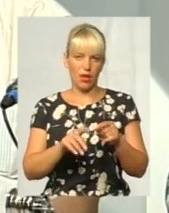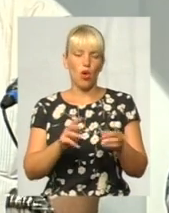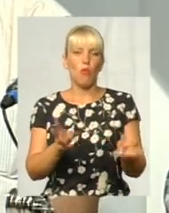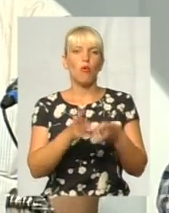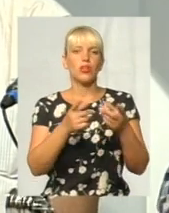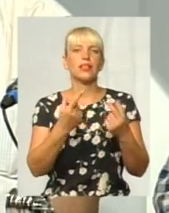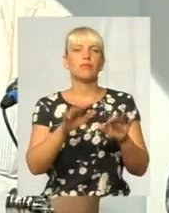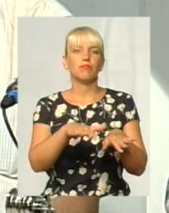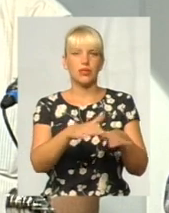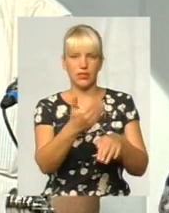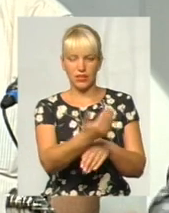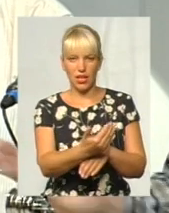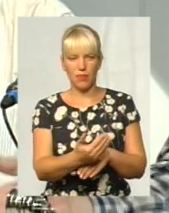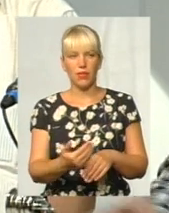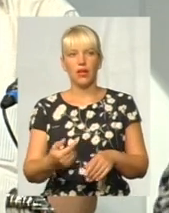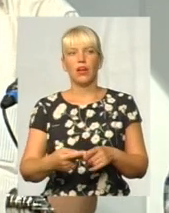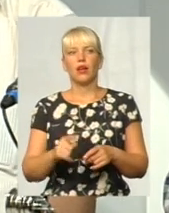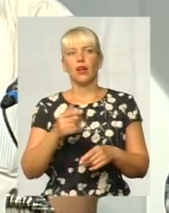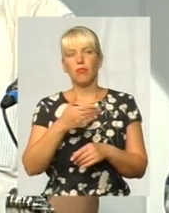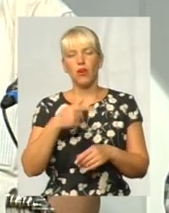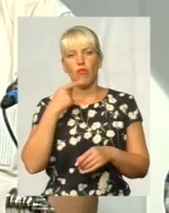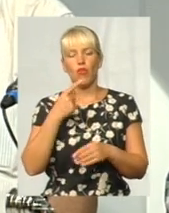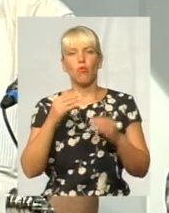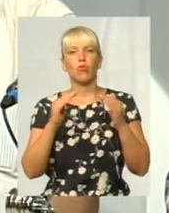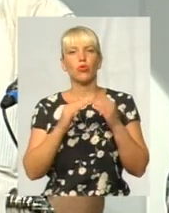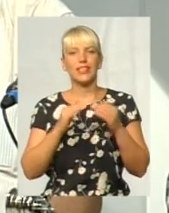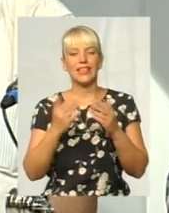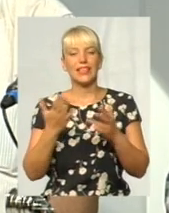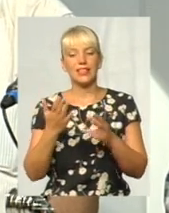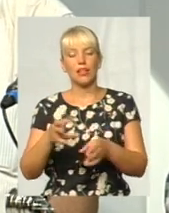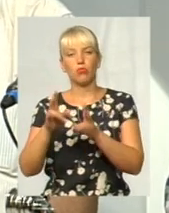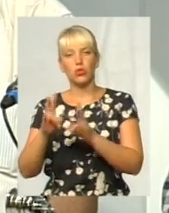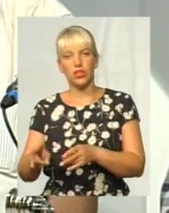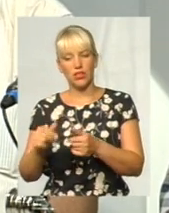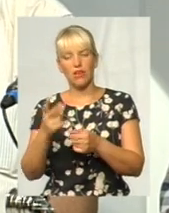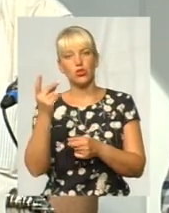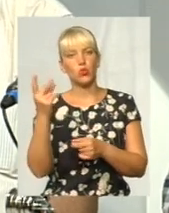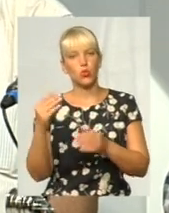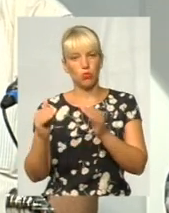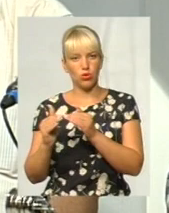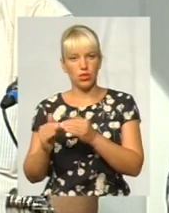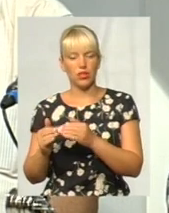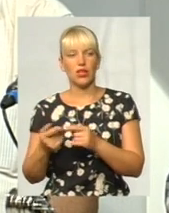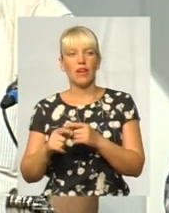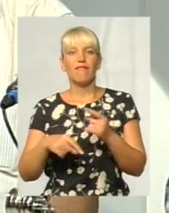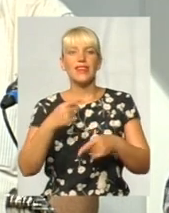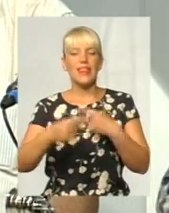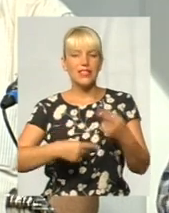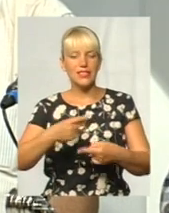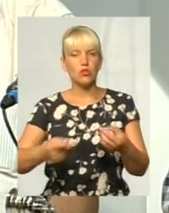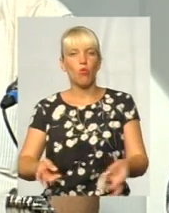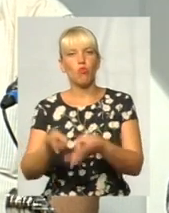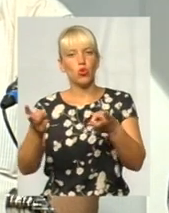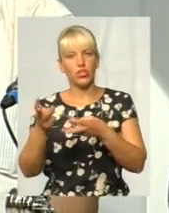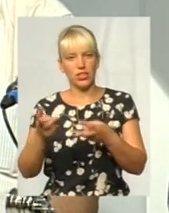людей, в першу чергу будинок, який постраждав, ну, як постраждавлював особи, внаслідок пожежі, яка виникла на